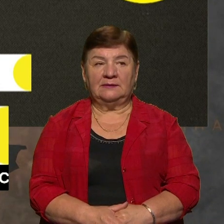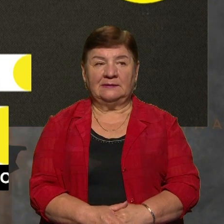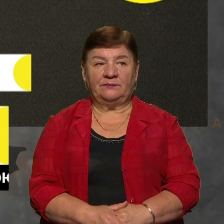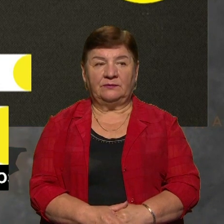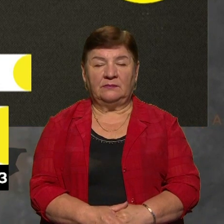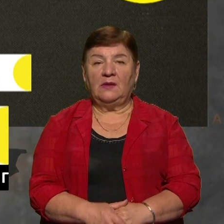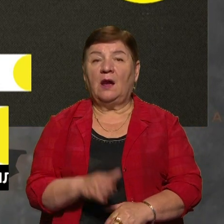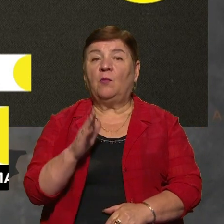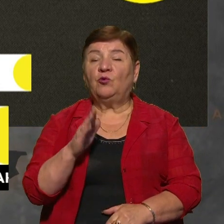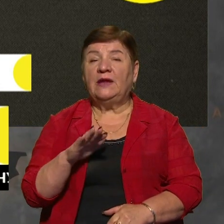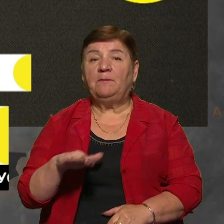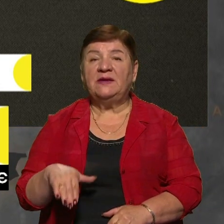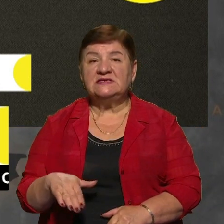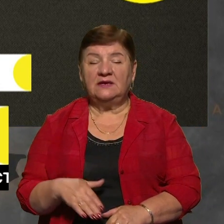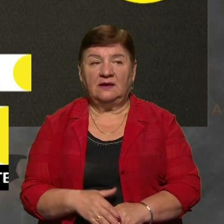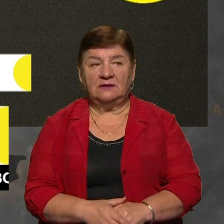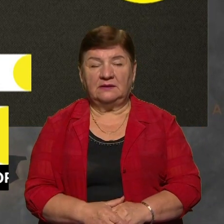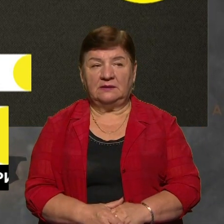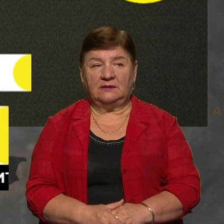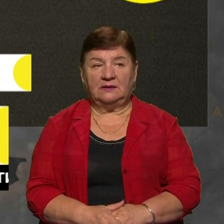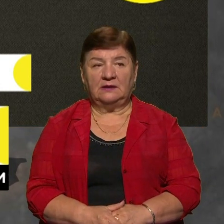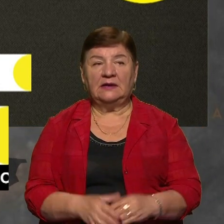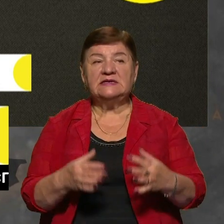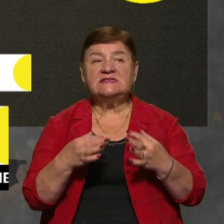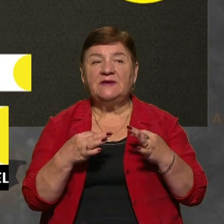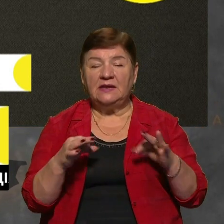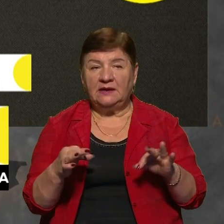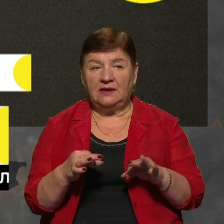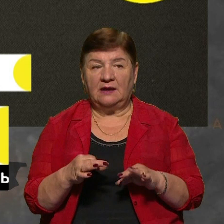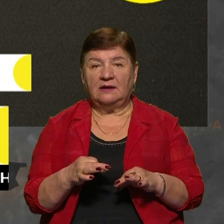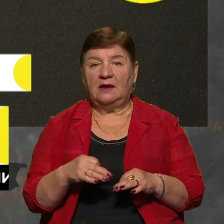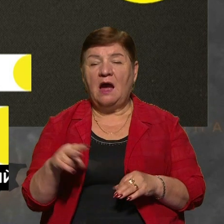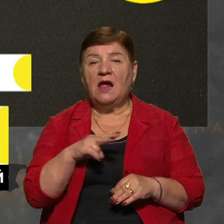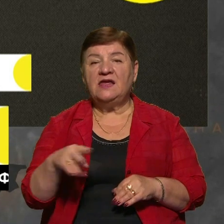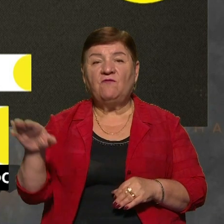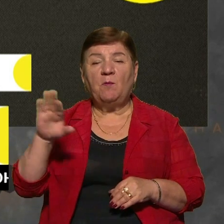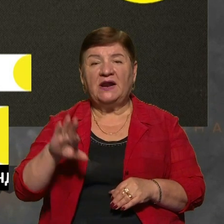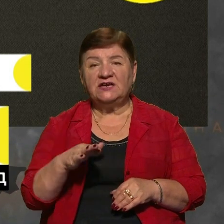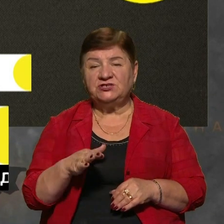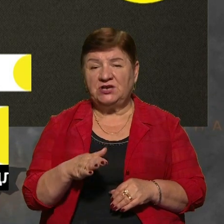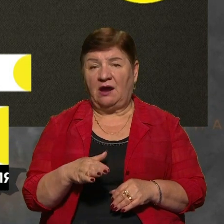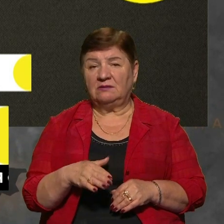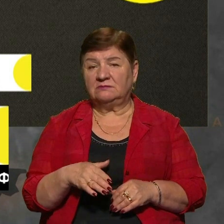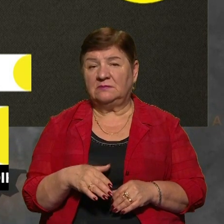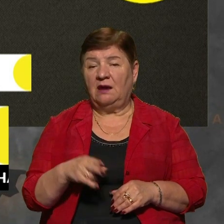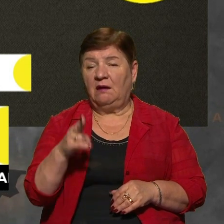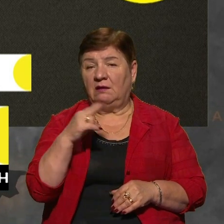бути втінця фільмення і попередження Дніпра і відео зруйновані